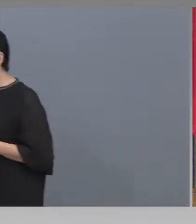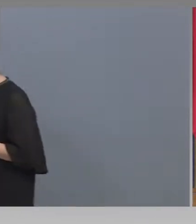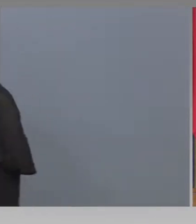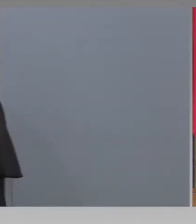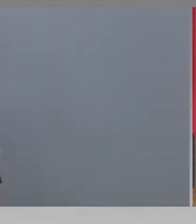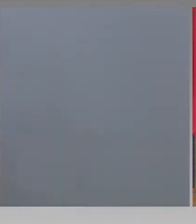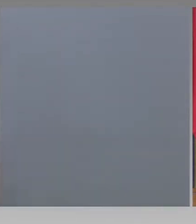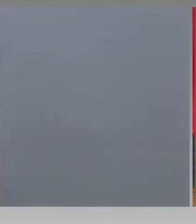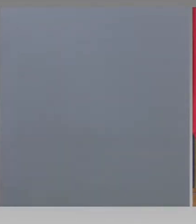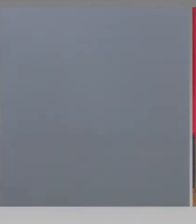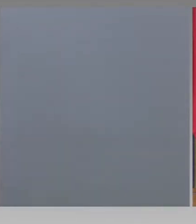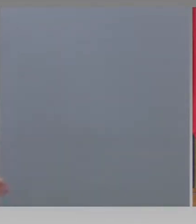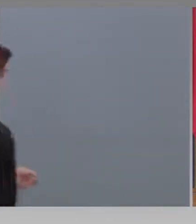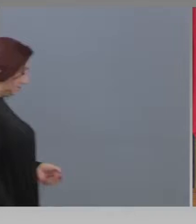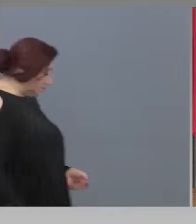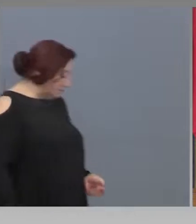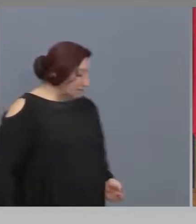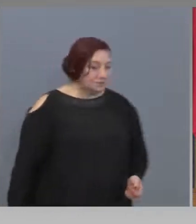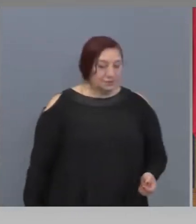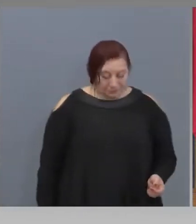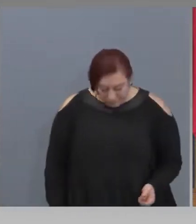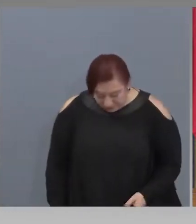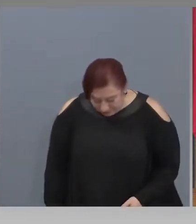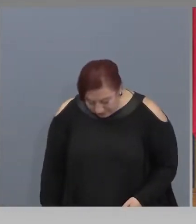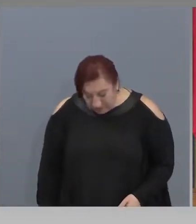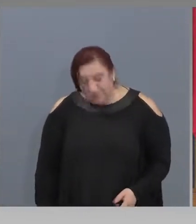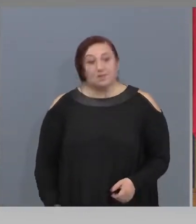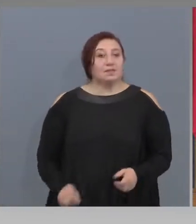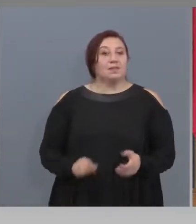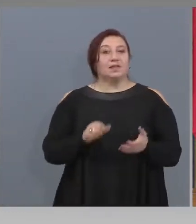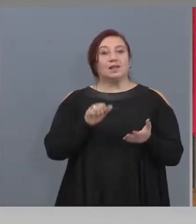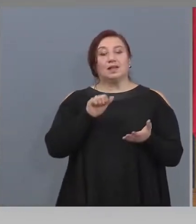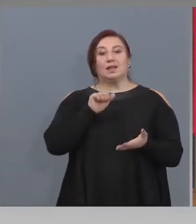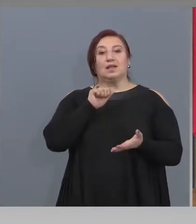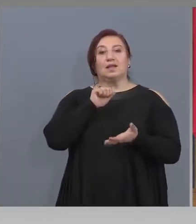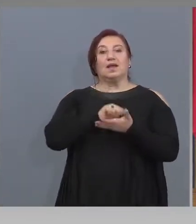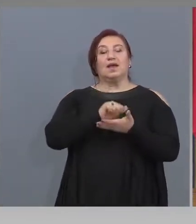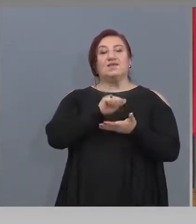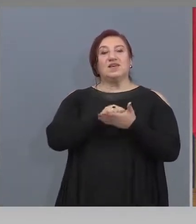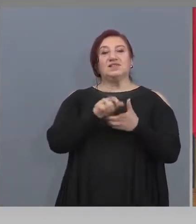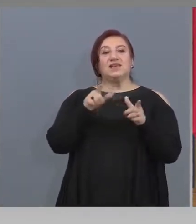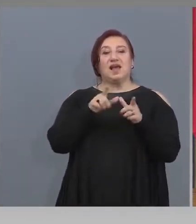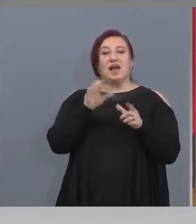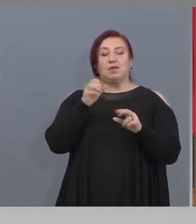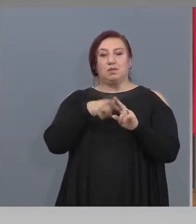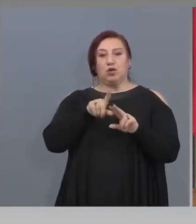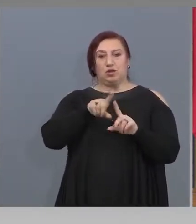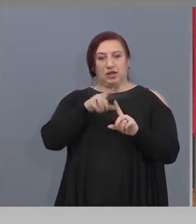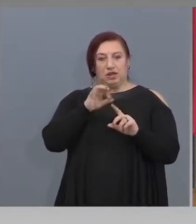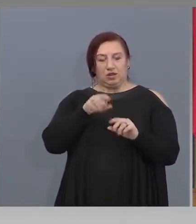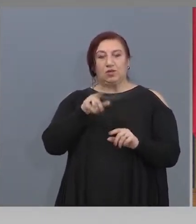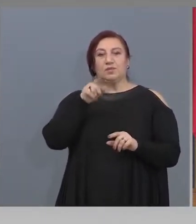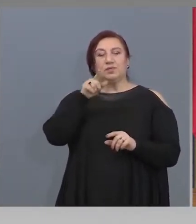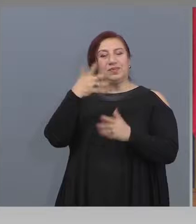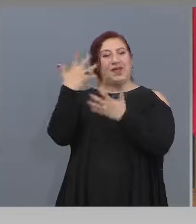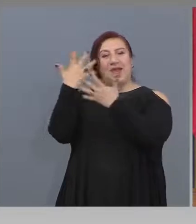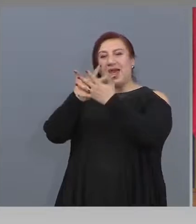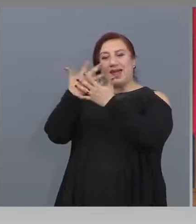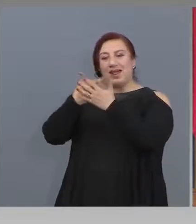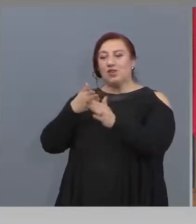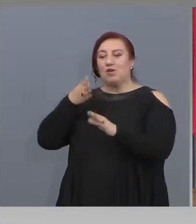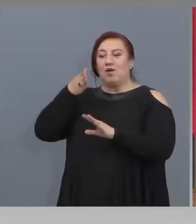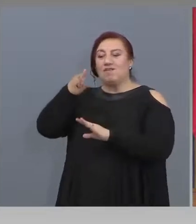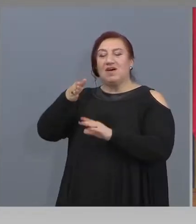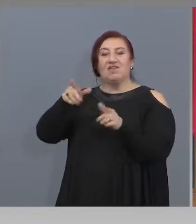Преслава Рангелова, Монитор Телеграф Медиа. Още един наточняваш въпрос за кината. Тези в големите молове ще отворят ли в ръци?